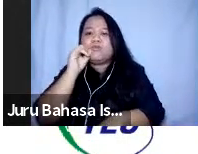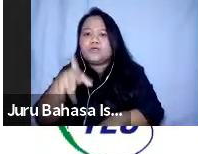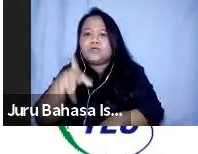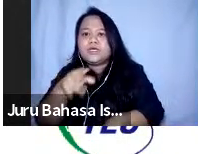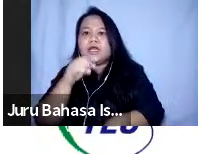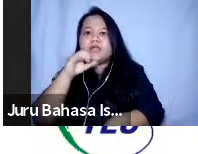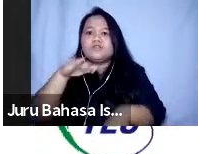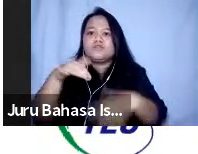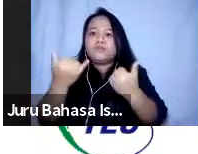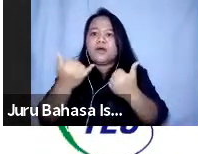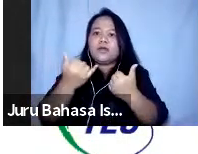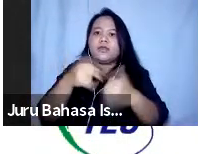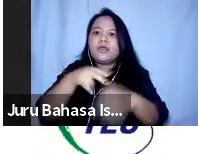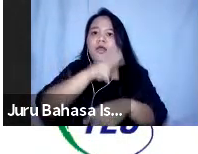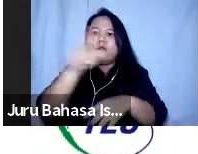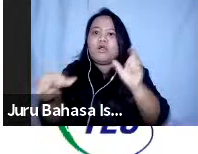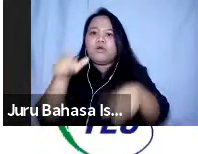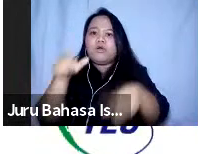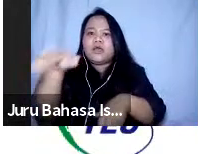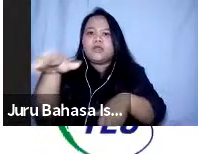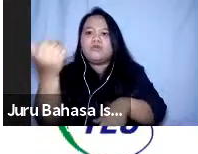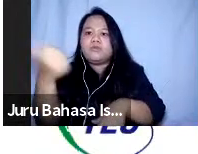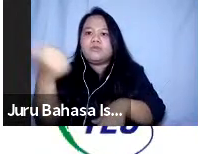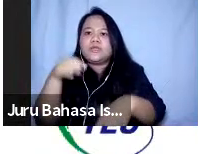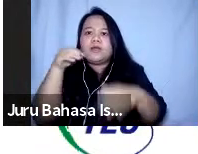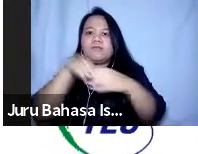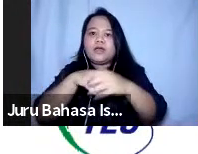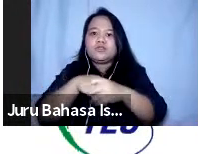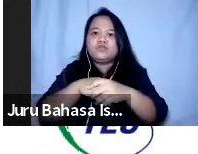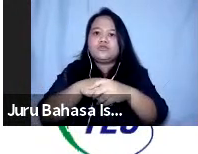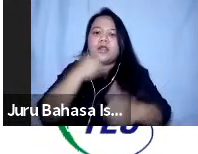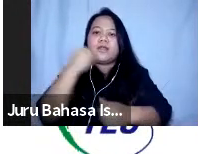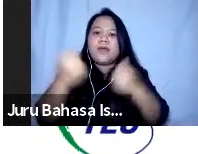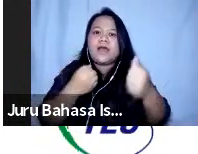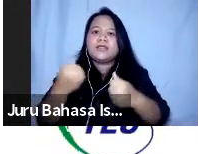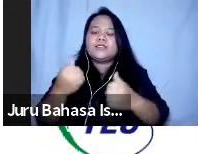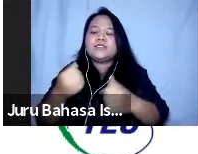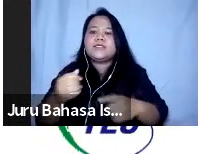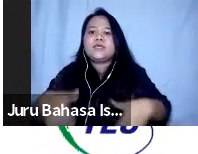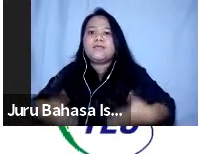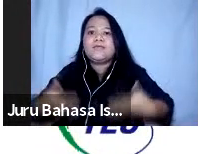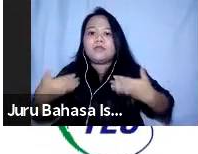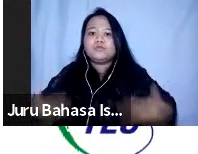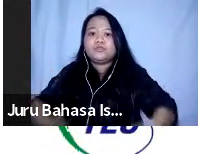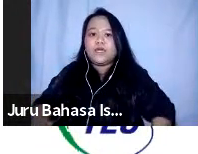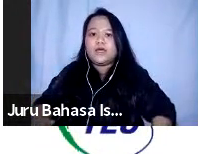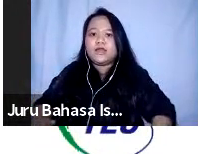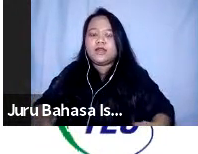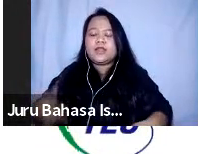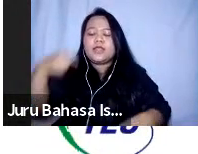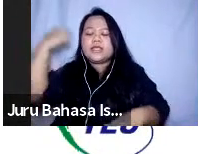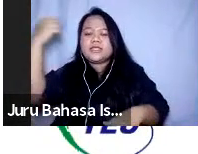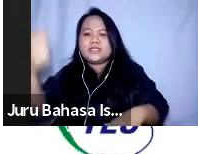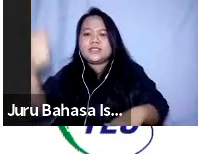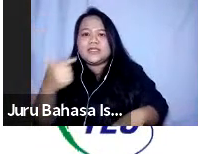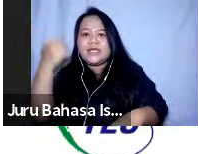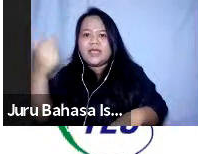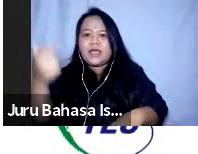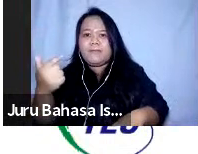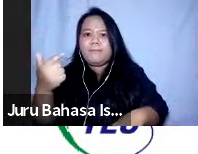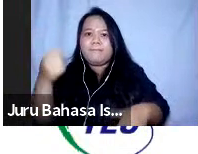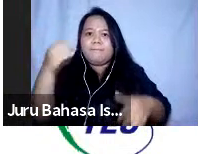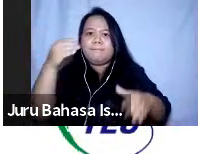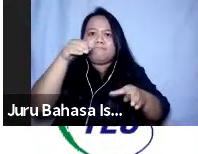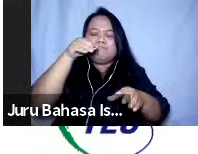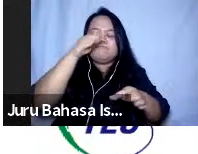terlibat dalam aksi kemanusiaan di setiap tahap jadi bahkan dari sebelum